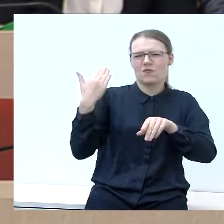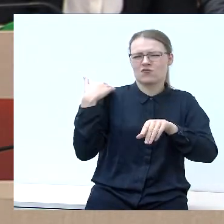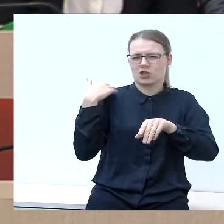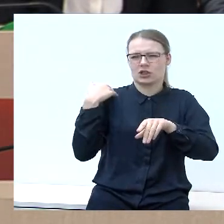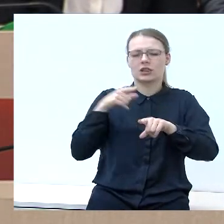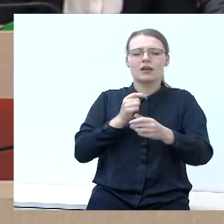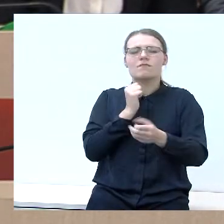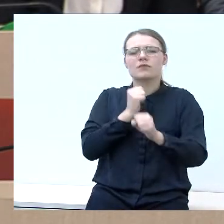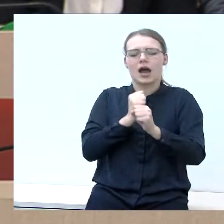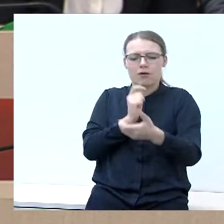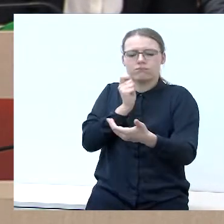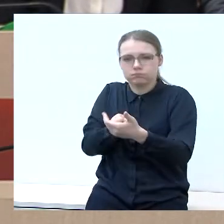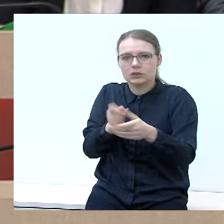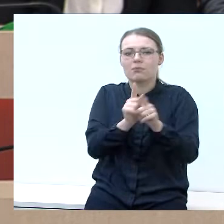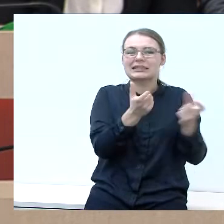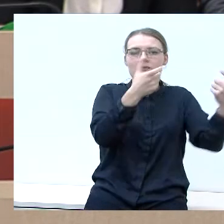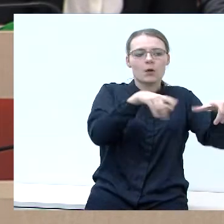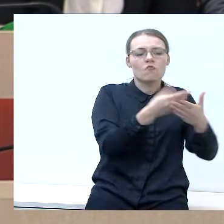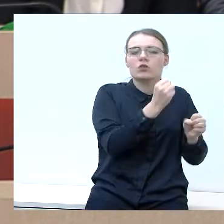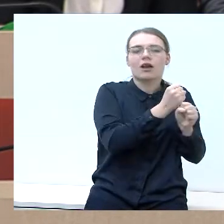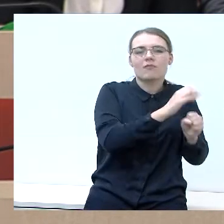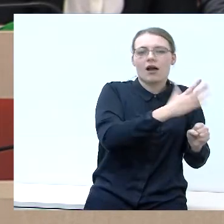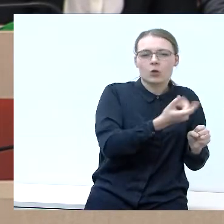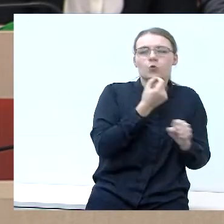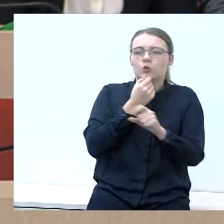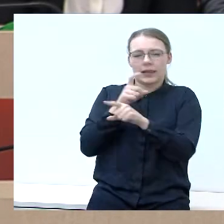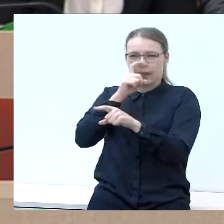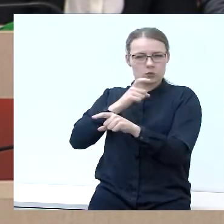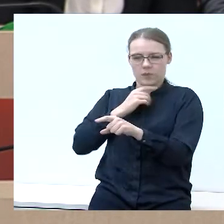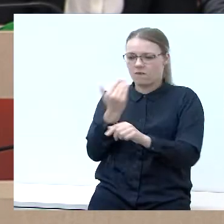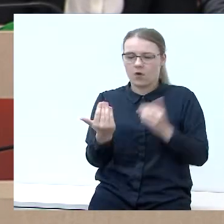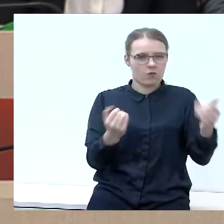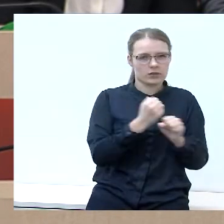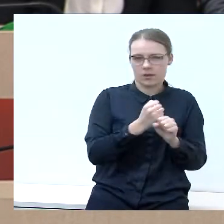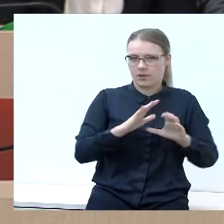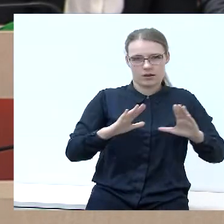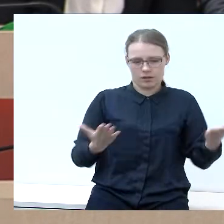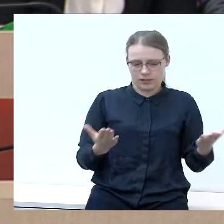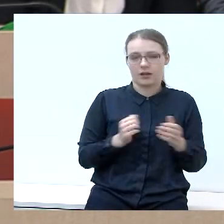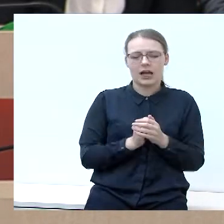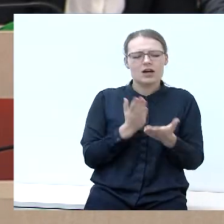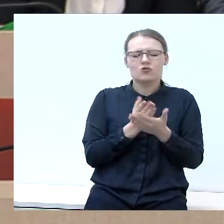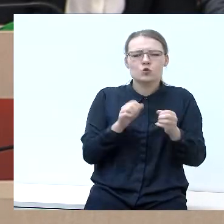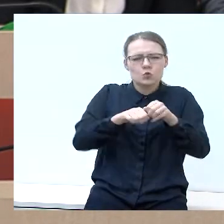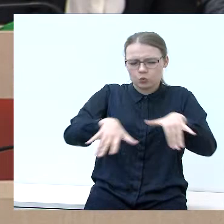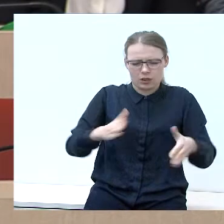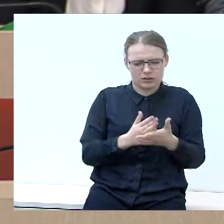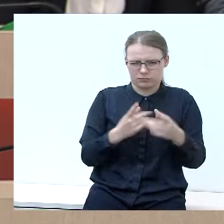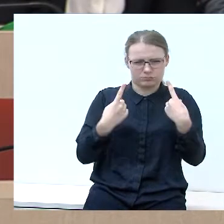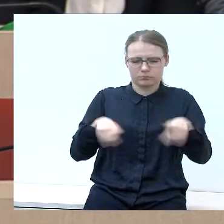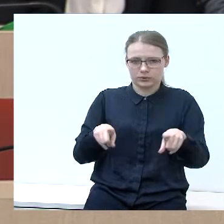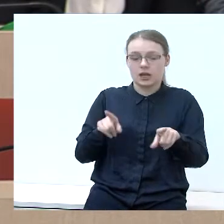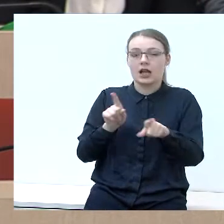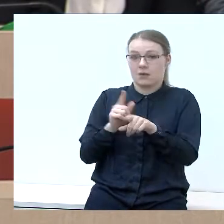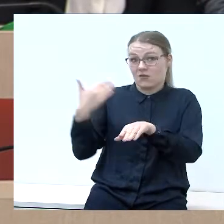yra priskiriamos savivaldybei. Tai iš principo yra visiškai kita struktūra, apskritės viršininko administracija